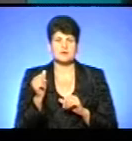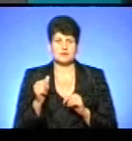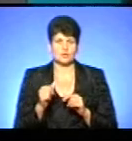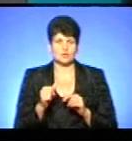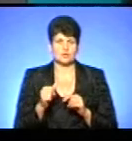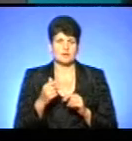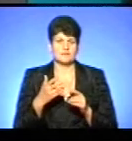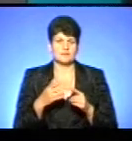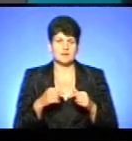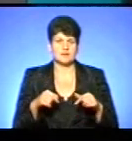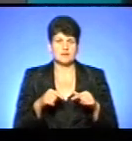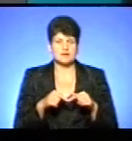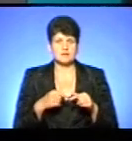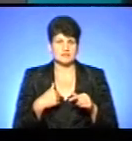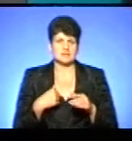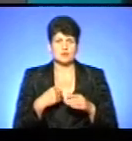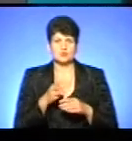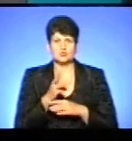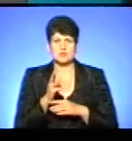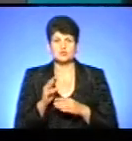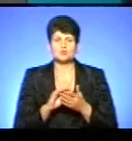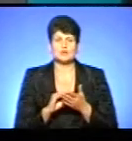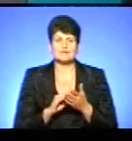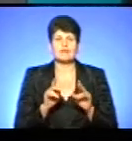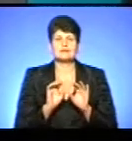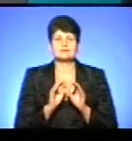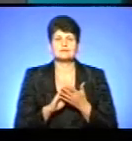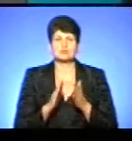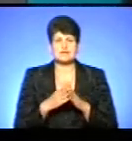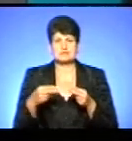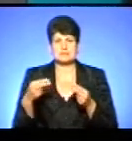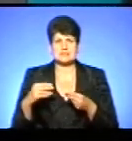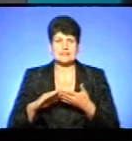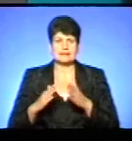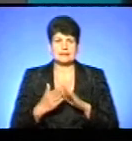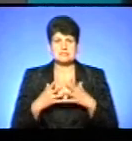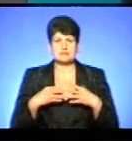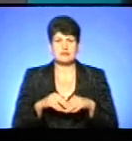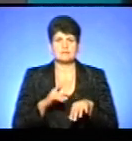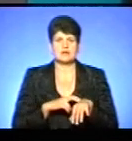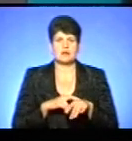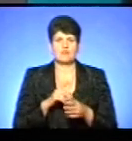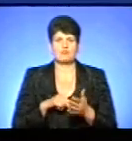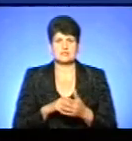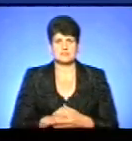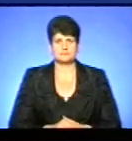В нас є сюжет наших журналістів, які розкажуть, яка ситуація із підписанням декларації сімейними лікарями в місті.